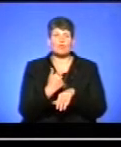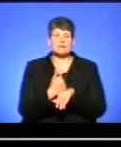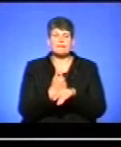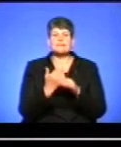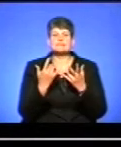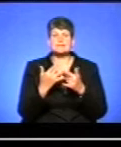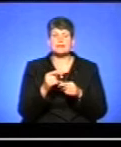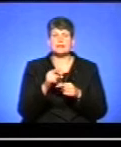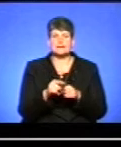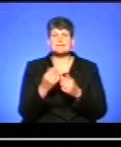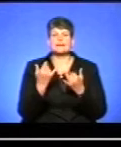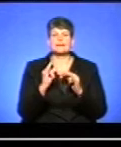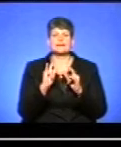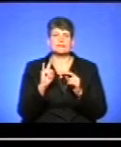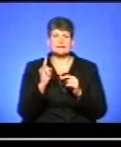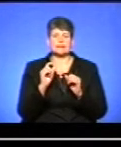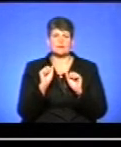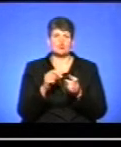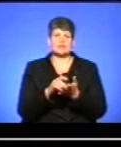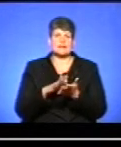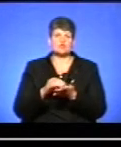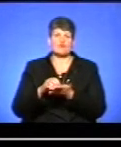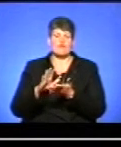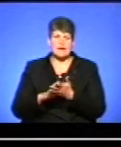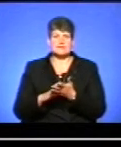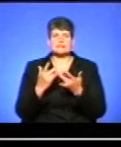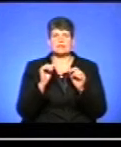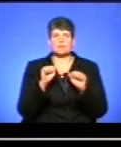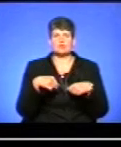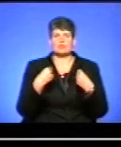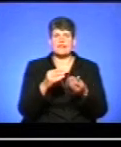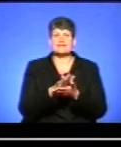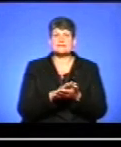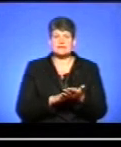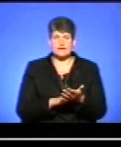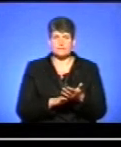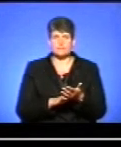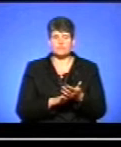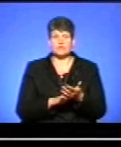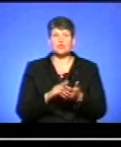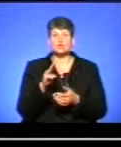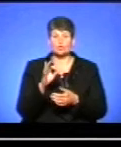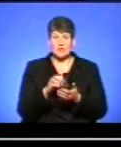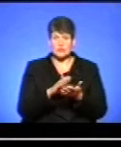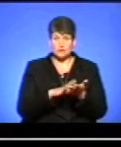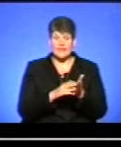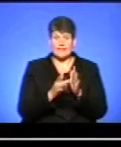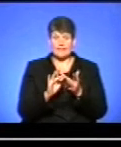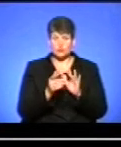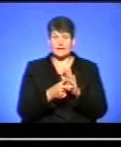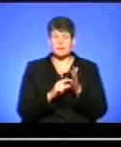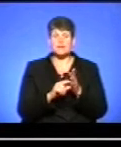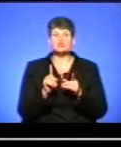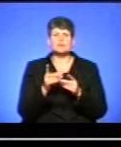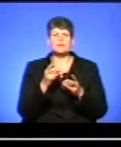скільки їх, скільки дитина може власне реєструватися, скільки може подати заяв. То реєструючи електронний кабінет цього року, на